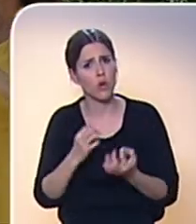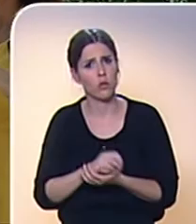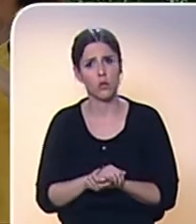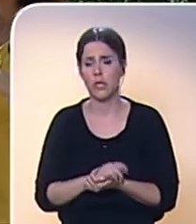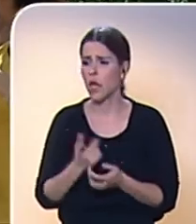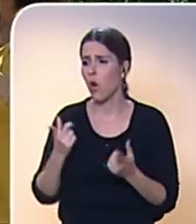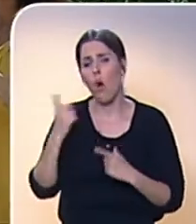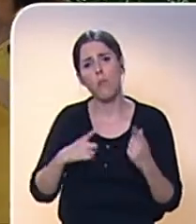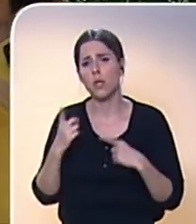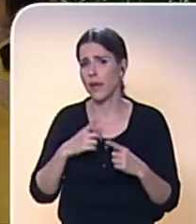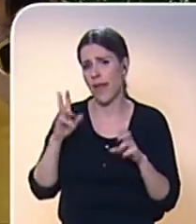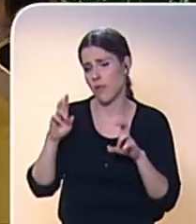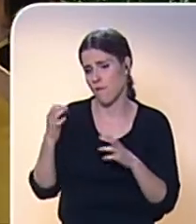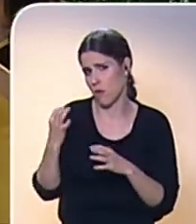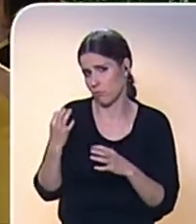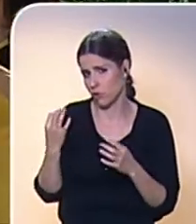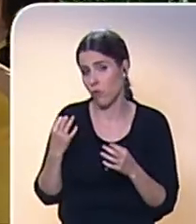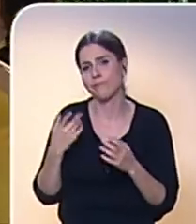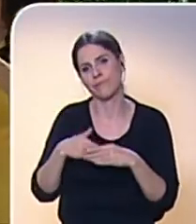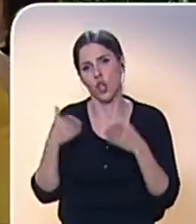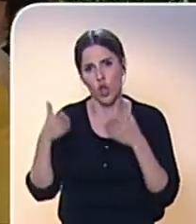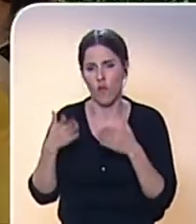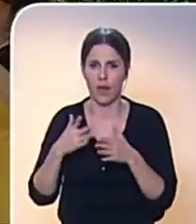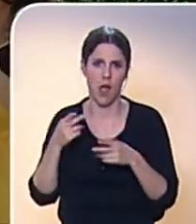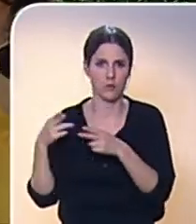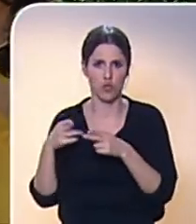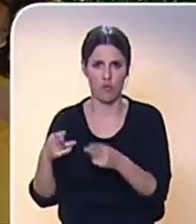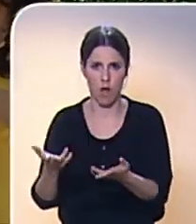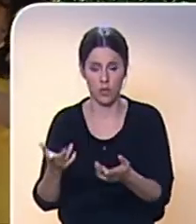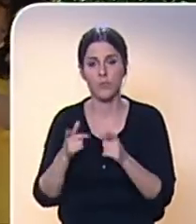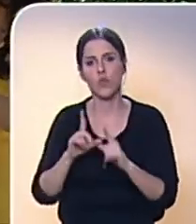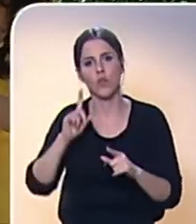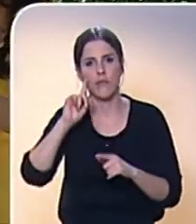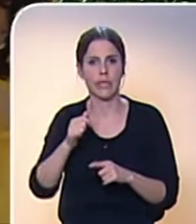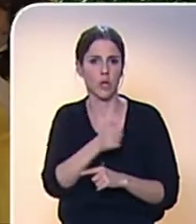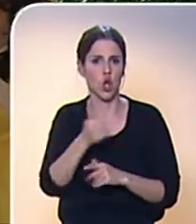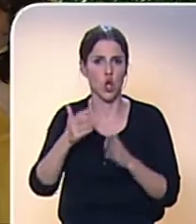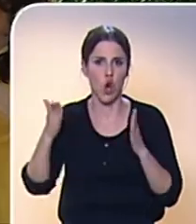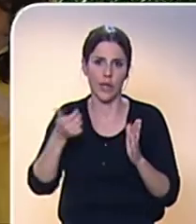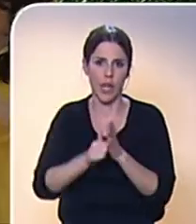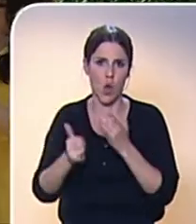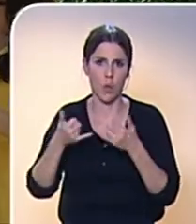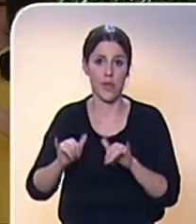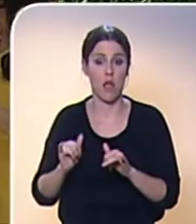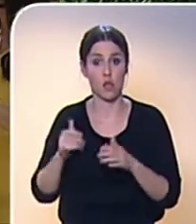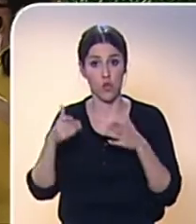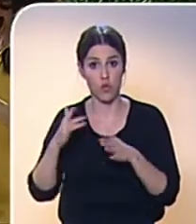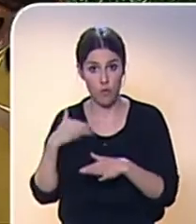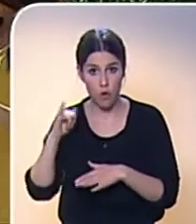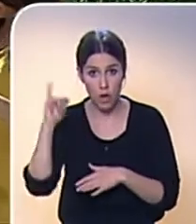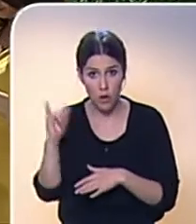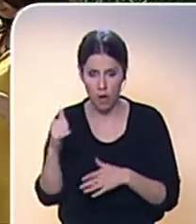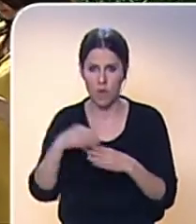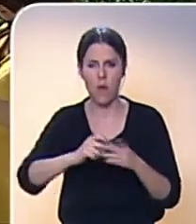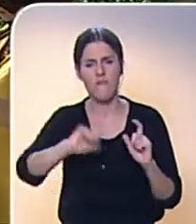Tak nejoblíbenějším tématem je cestování. Každý z nás minimálně jednou za rok vyjede na dovolenou a